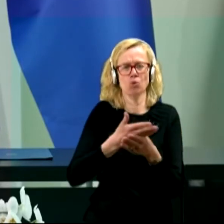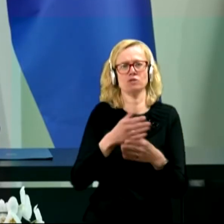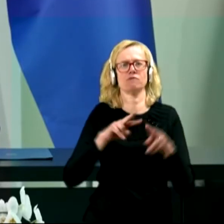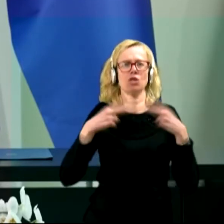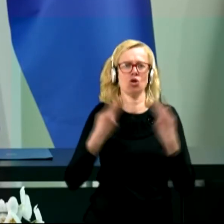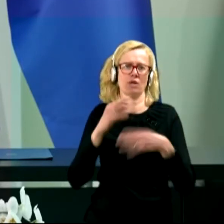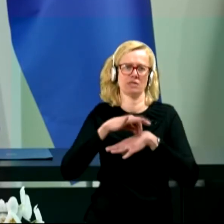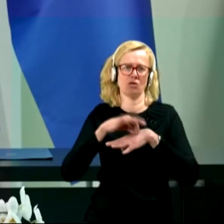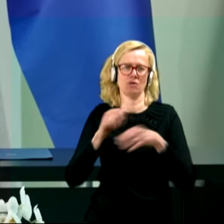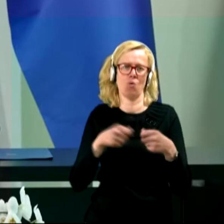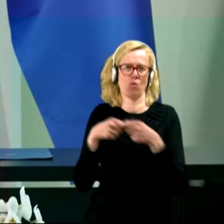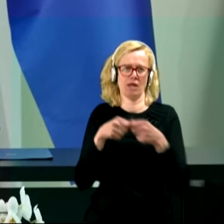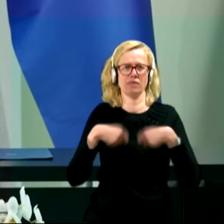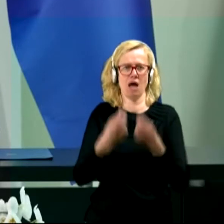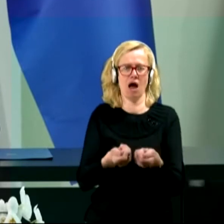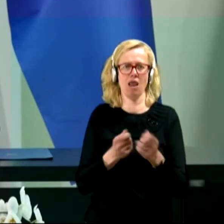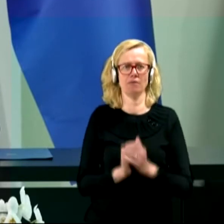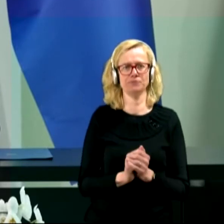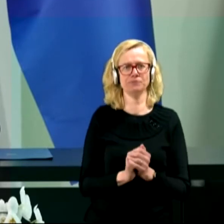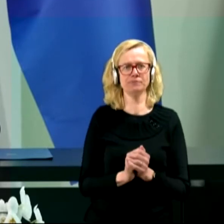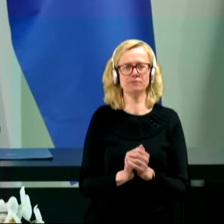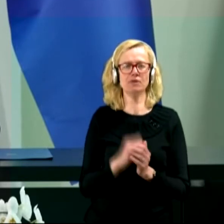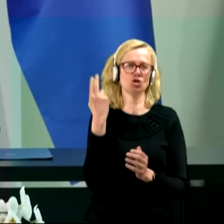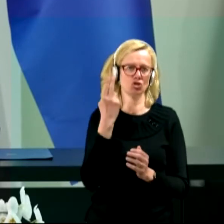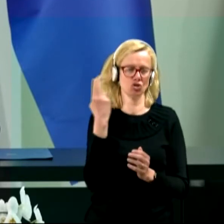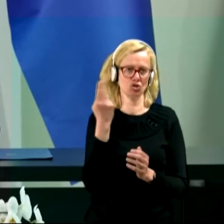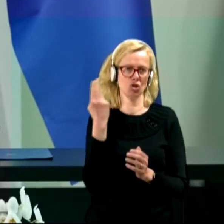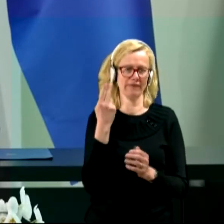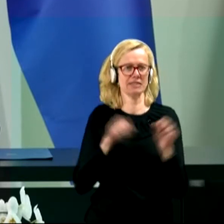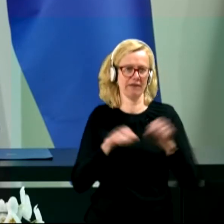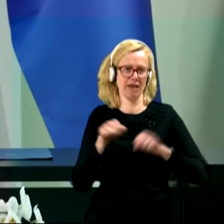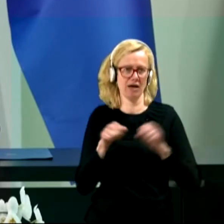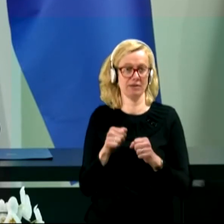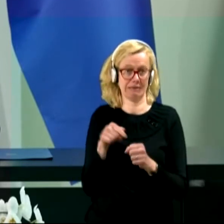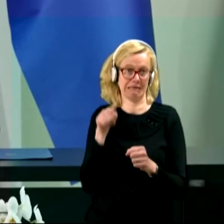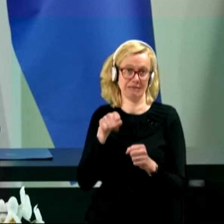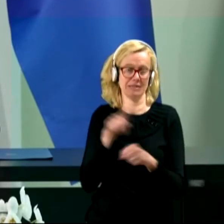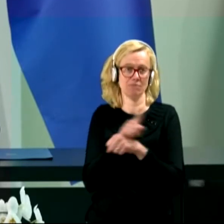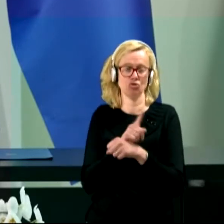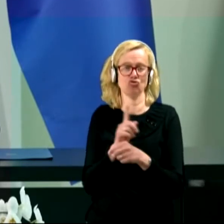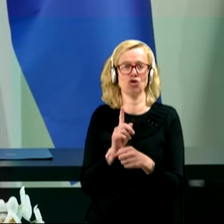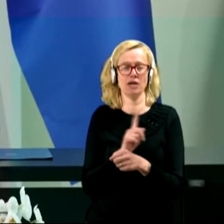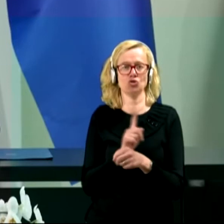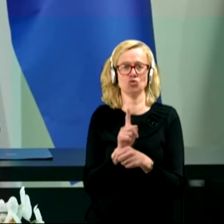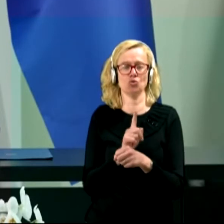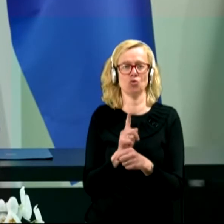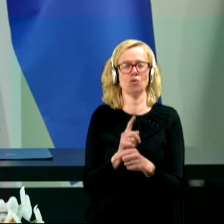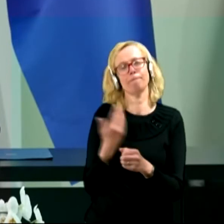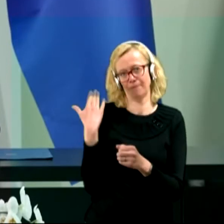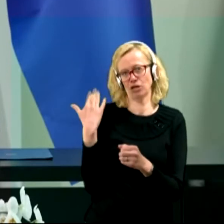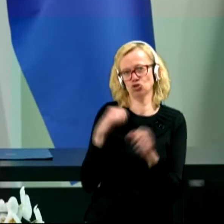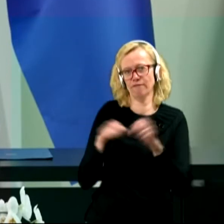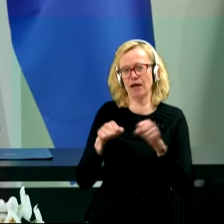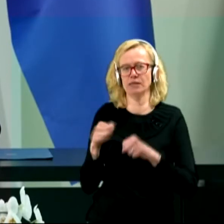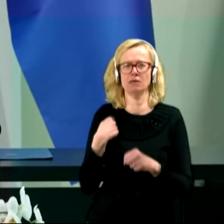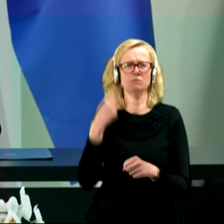organizacija dala slovenskim vladom v tistem času, predvsem prejšnji vladi. Jaz